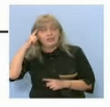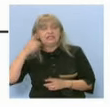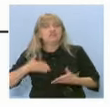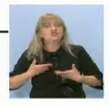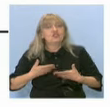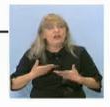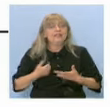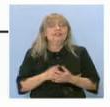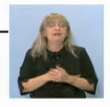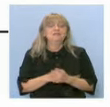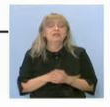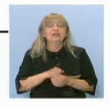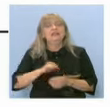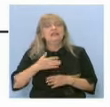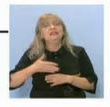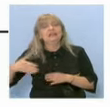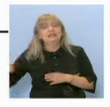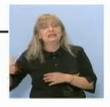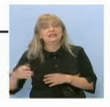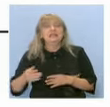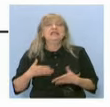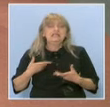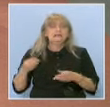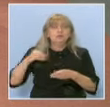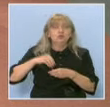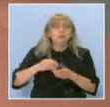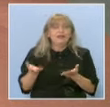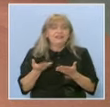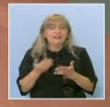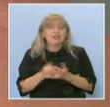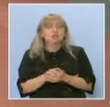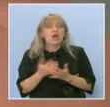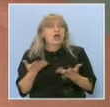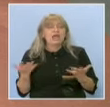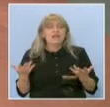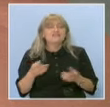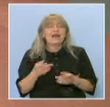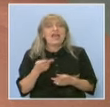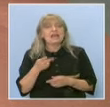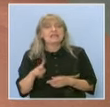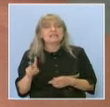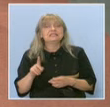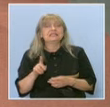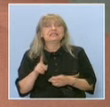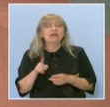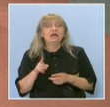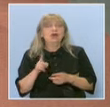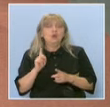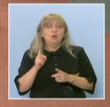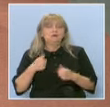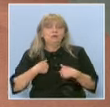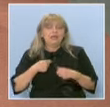желания и така нататък. Също да вметна нещо, каква е разлицата, това, което ние правим и това, което преди е правено.